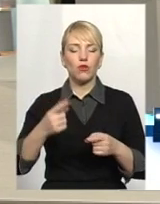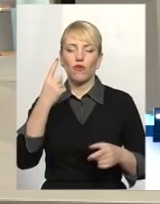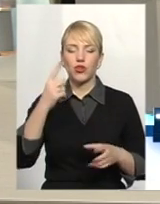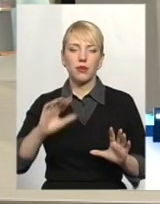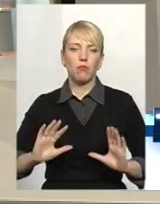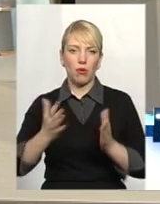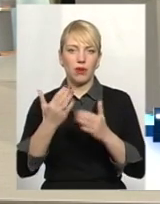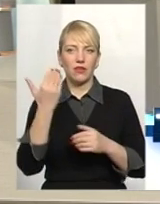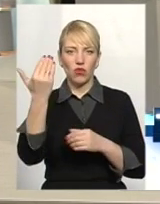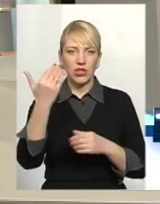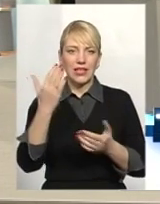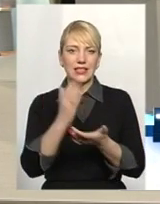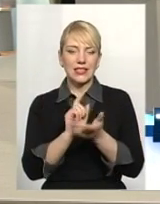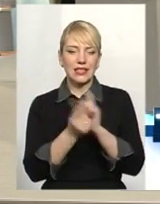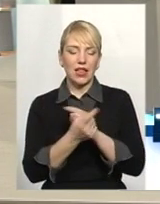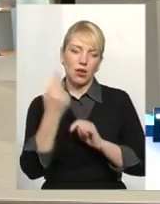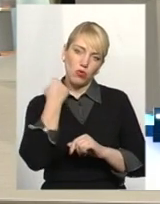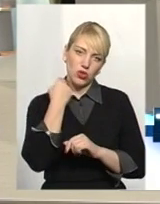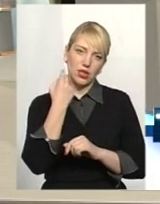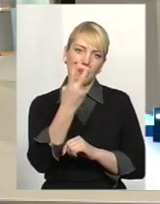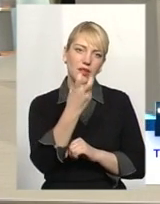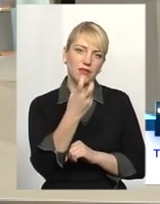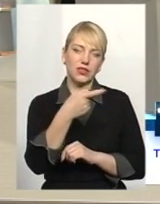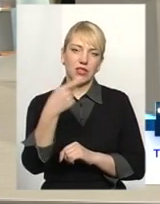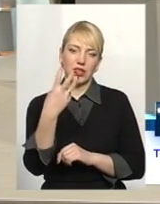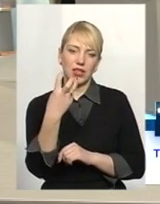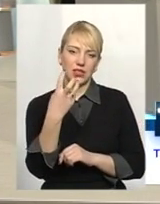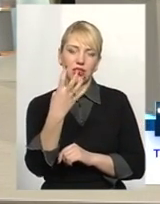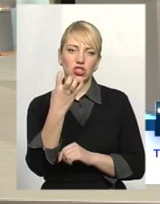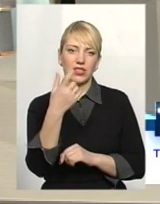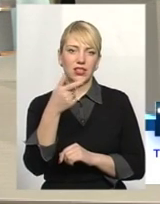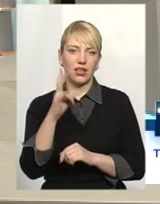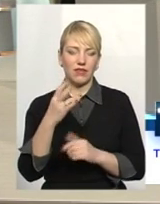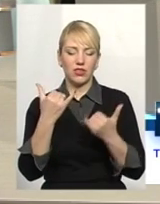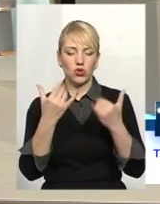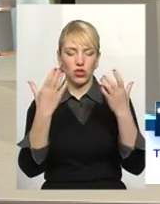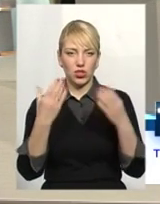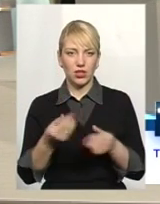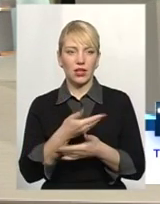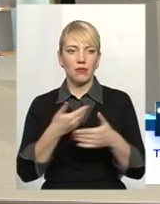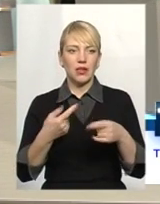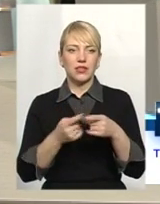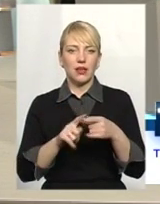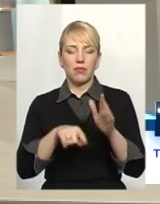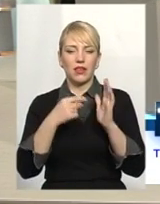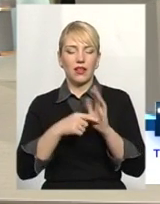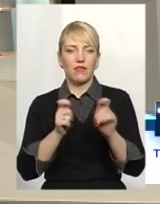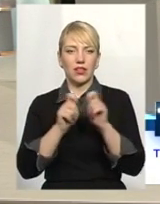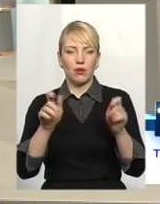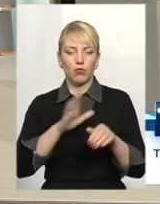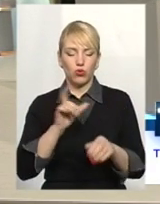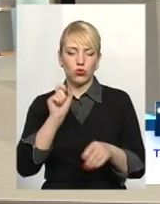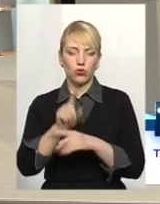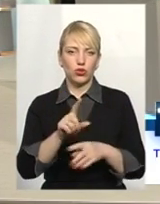стали боржниками на 200, на 300, на 400 гривень. Але ми на сьогоднішній день, це питання так і відкрите. Було доручення